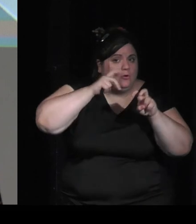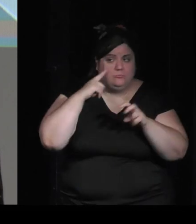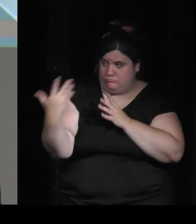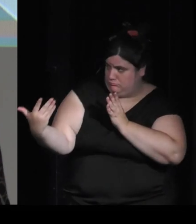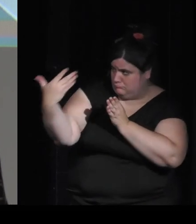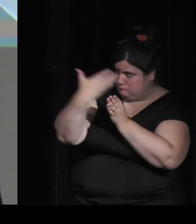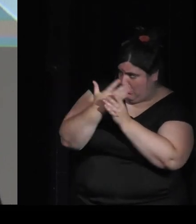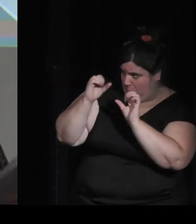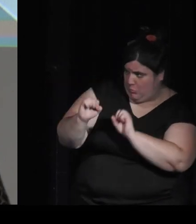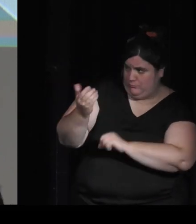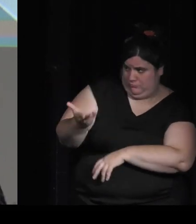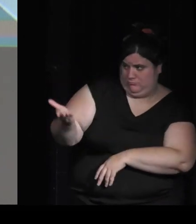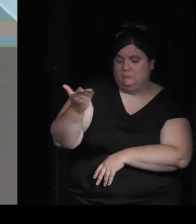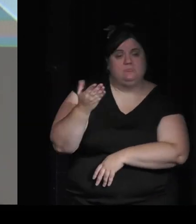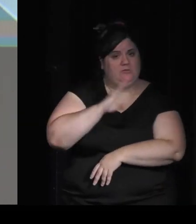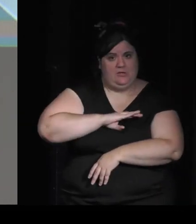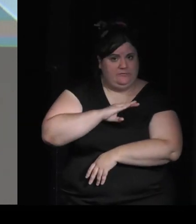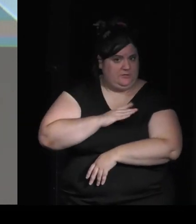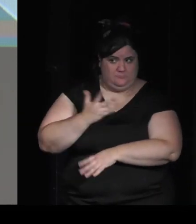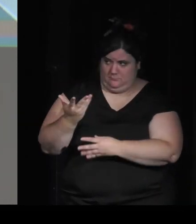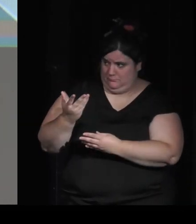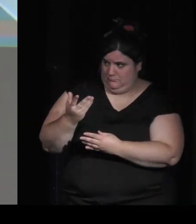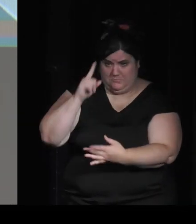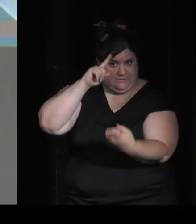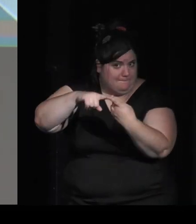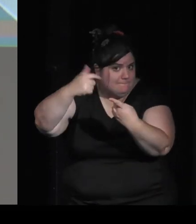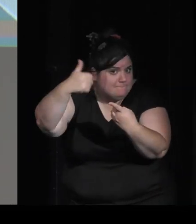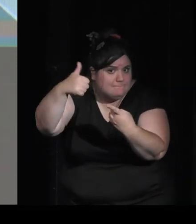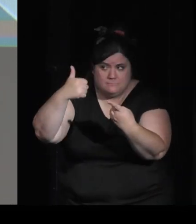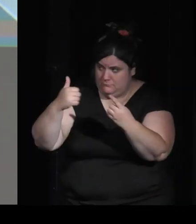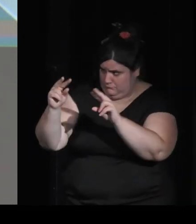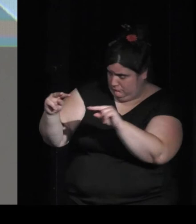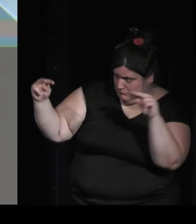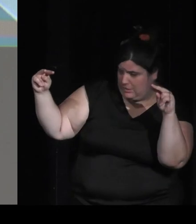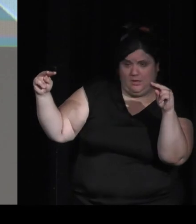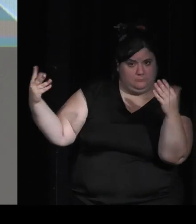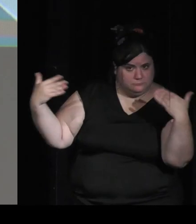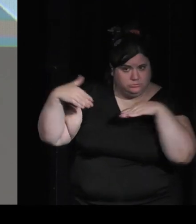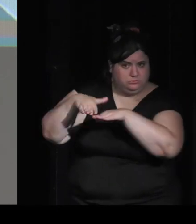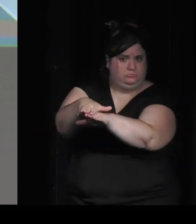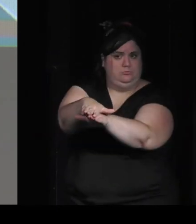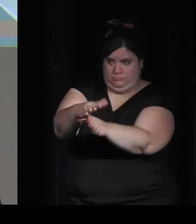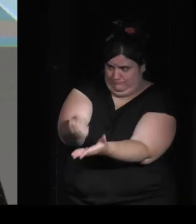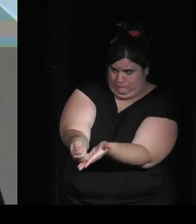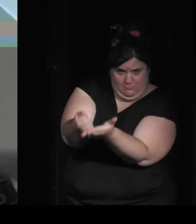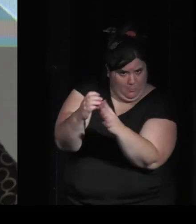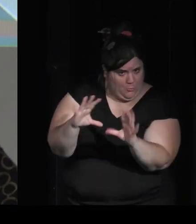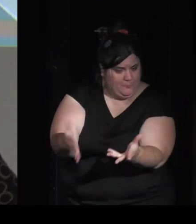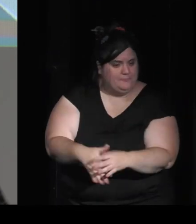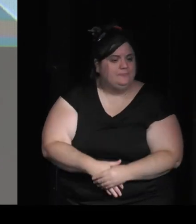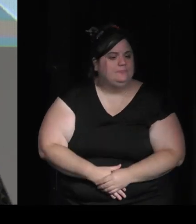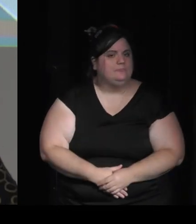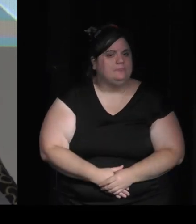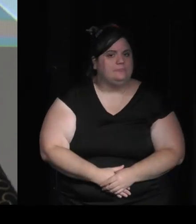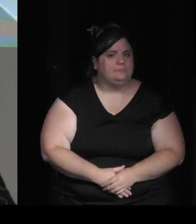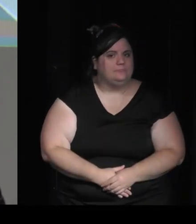d'une voix commune ou d'une voix avec expliquer leur regard croisé sur une même thématique dans l'idée de